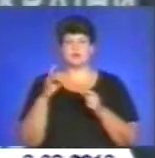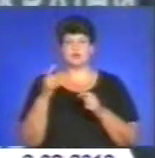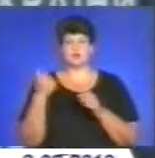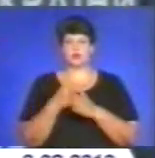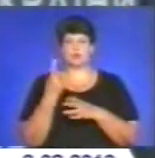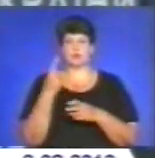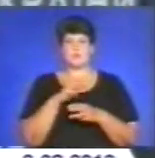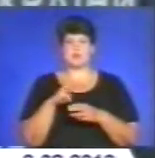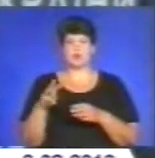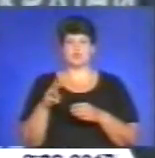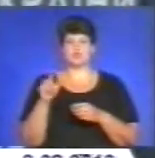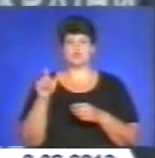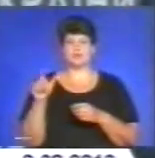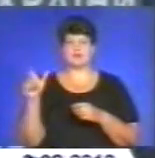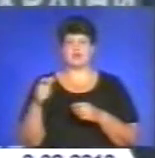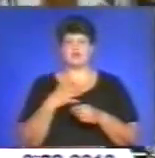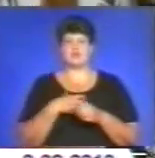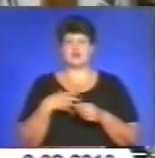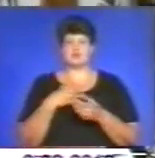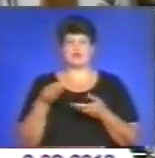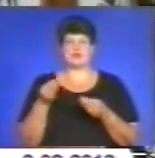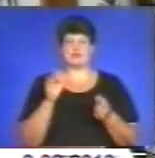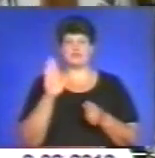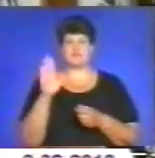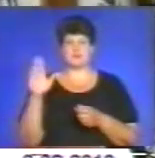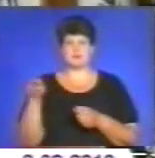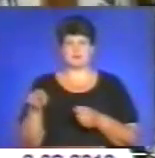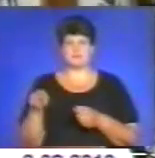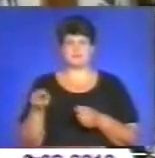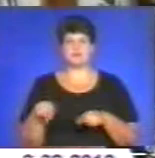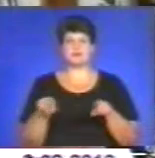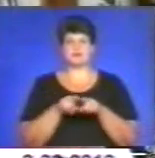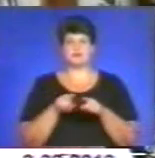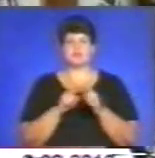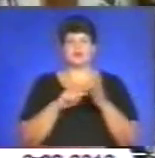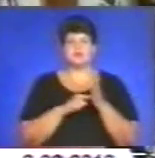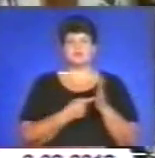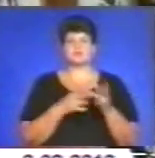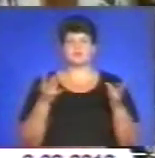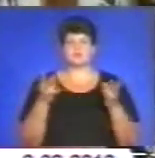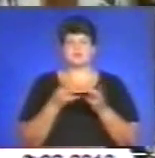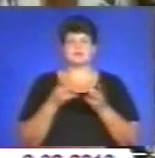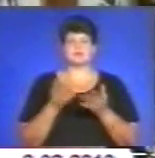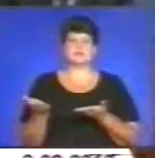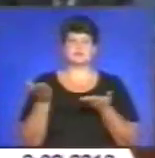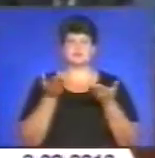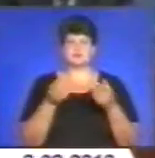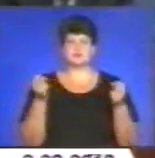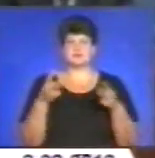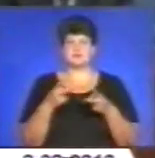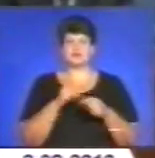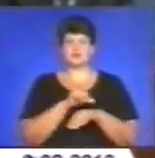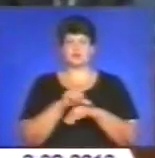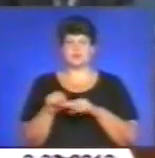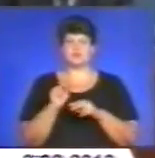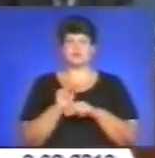людей. Дуже важке влияння на ВВП. Також Олександр Вілкул наголосив на необхідності запрошувати спеціалістів за кордону для навчання